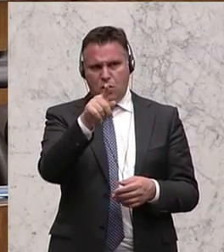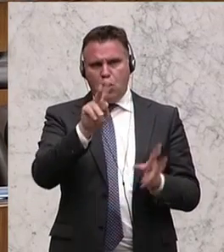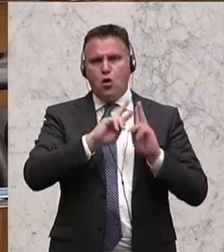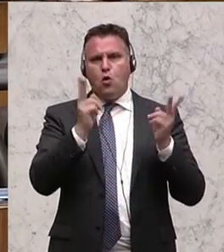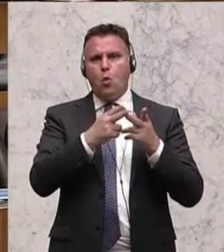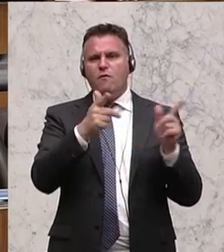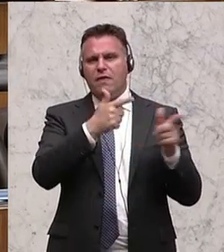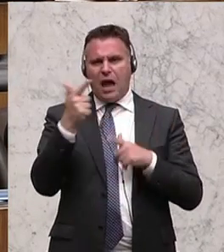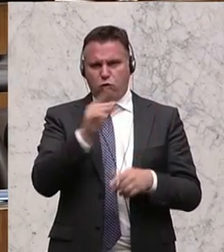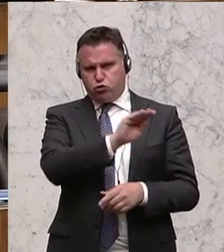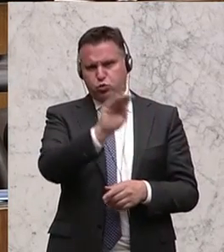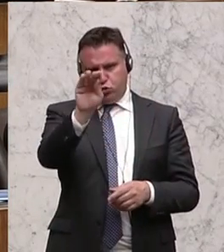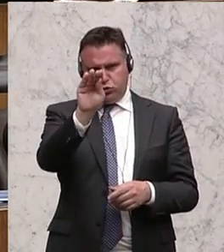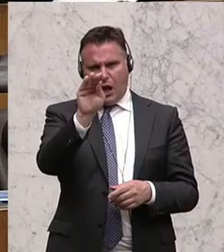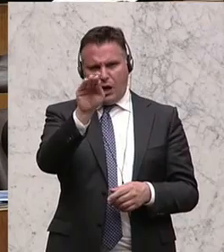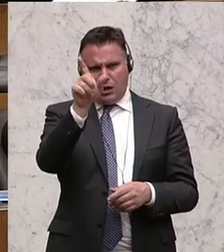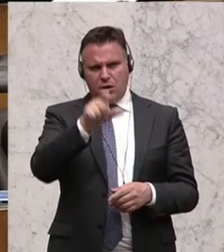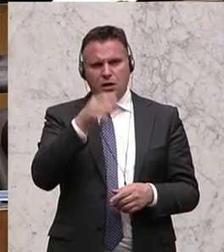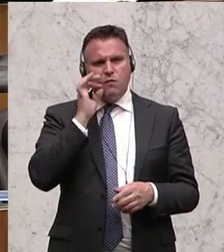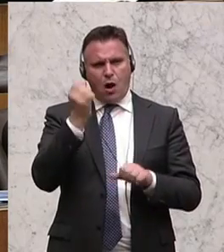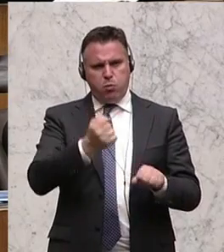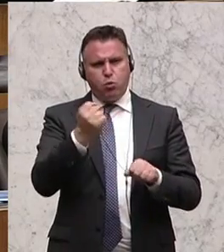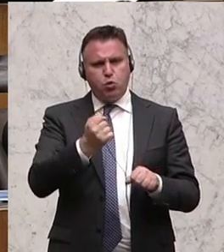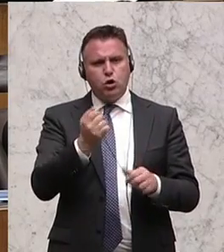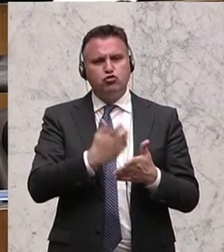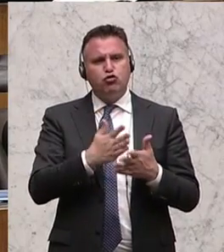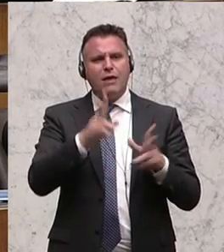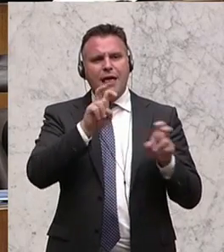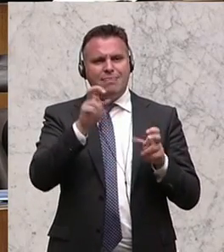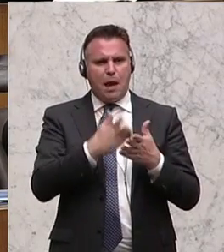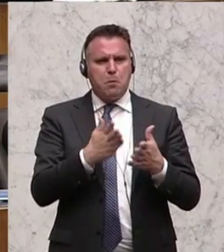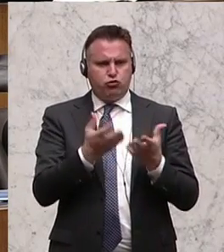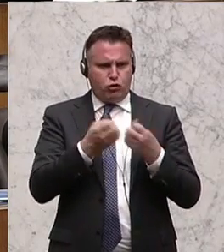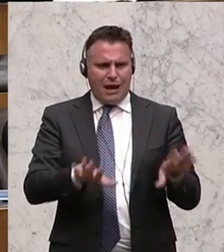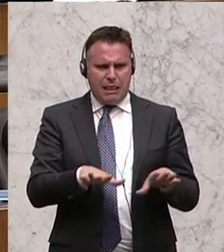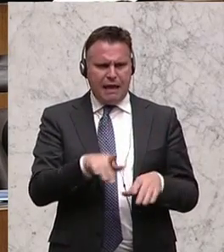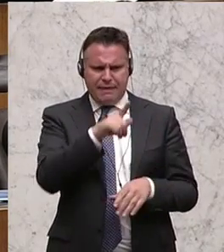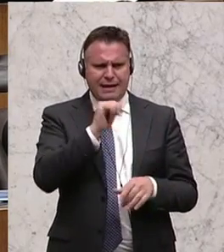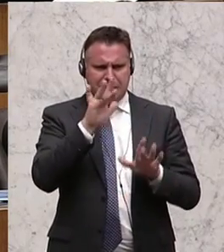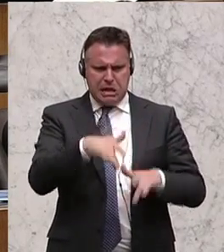Umweltausschusses aus, wir haben diesen Punkt dann schon behandelt. Ich möchte